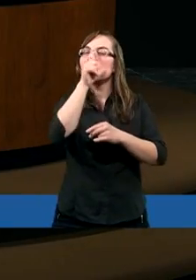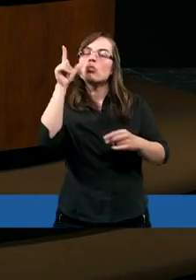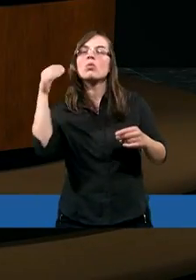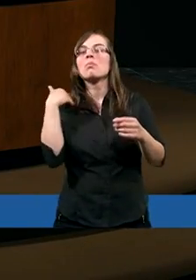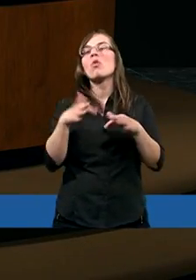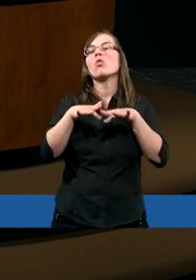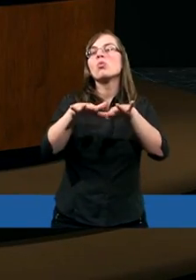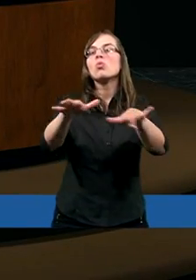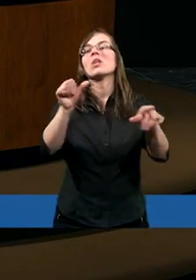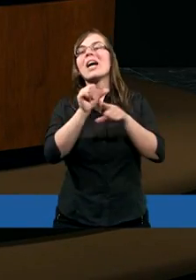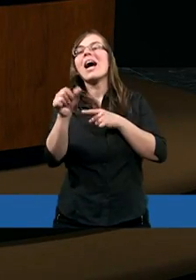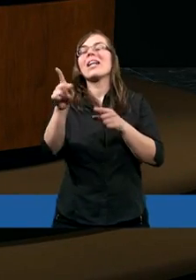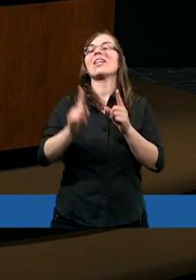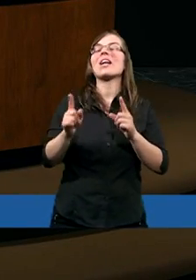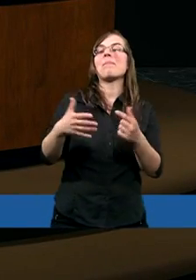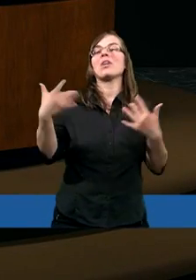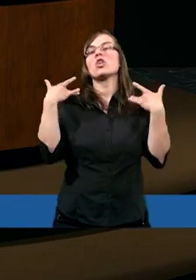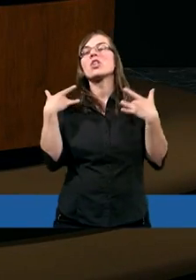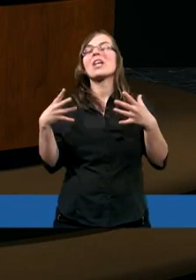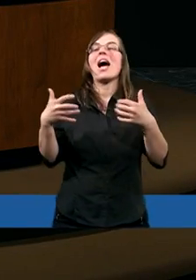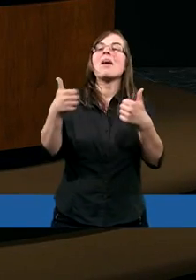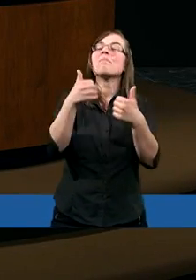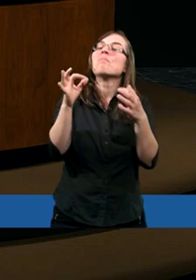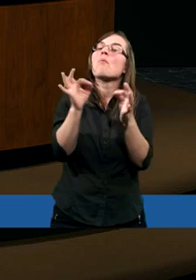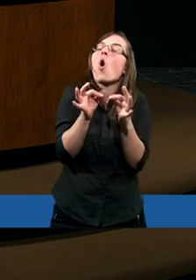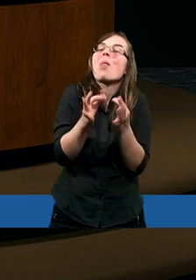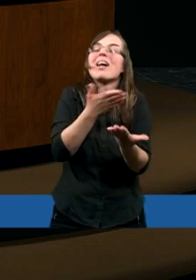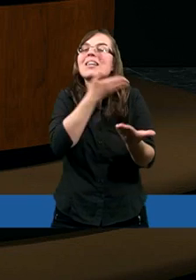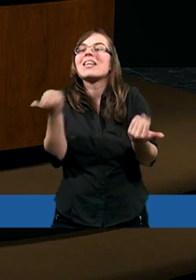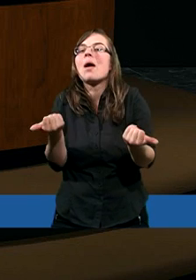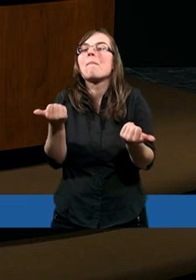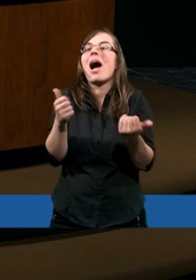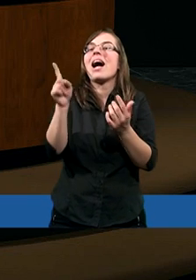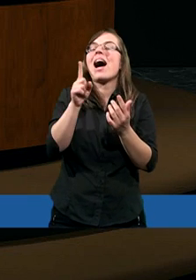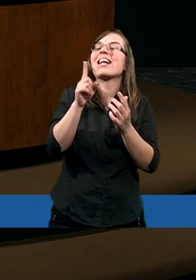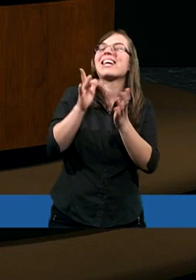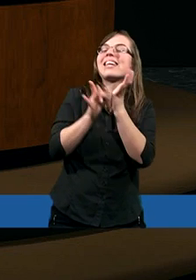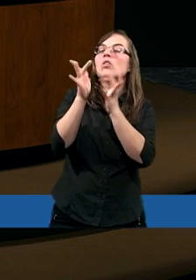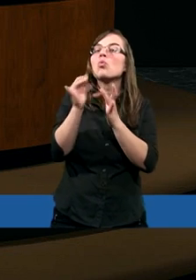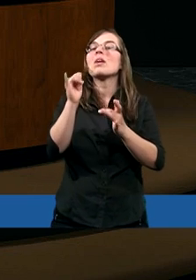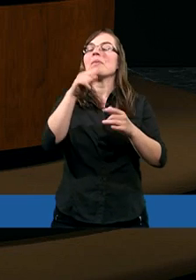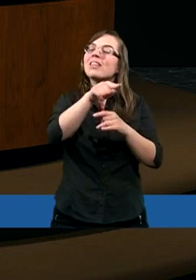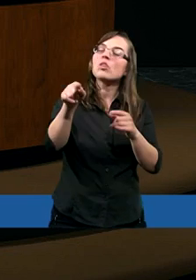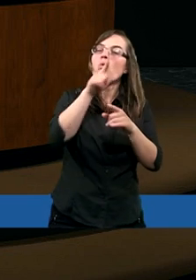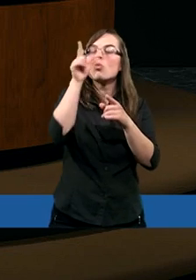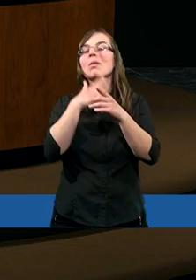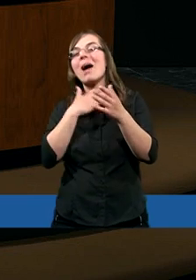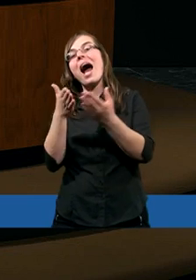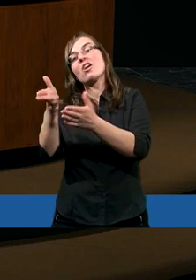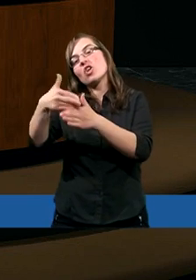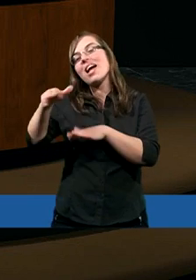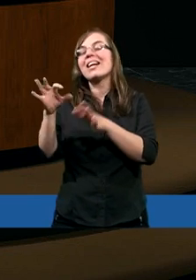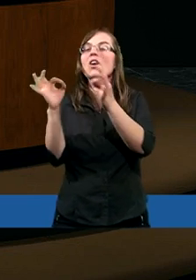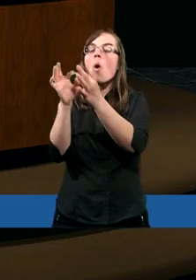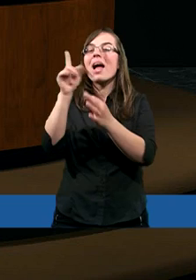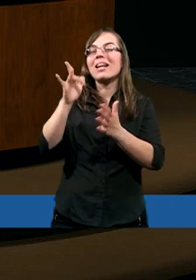zdecydowanej, powiedzmy dziewięciu procentach, nie miało takiej styczności z Chrystusem. A jednak pisze o tym, że ta wiara